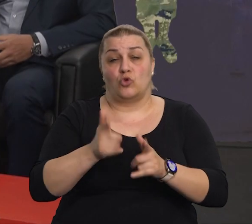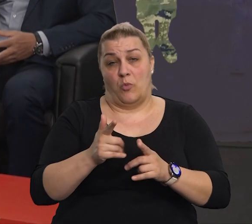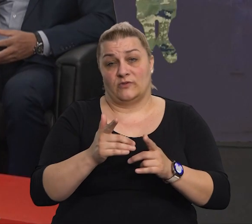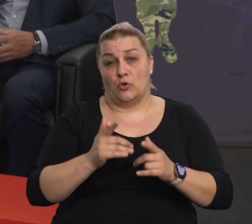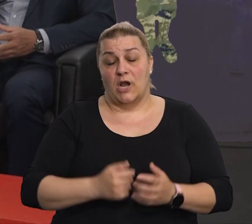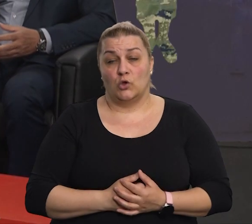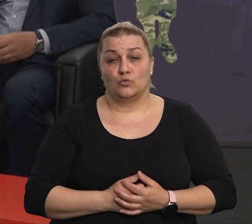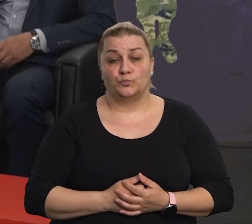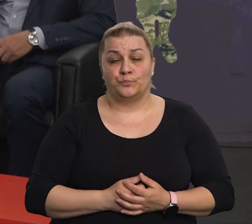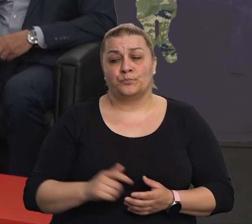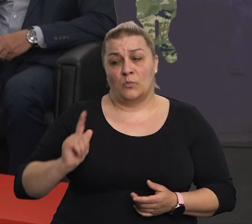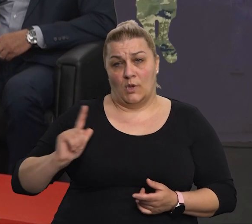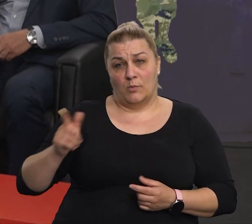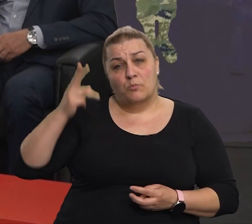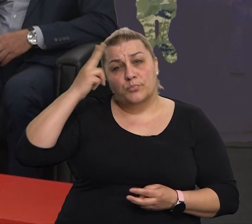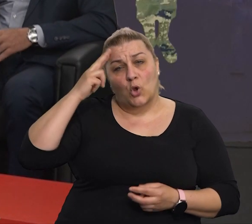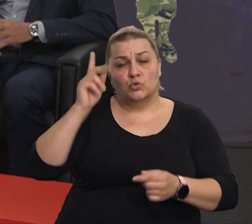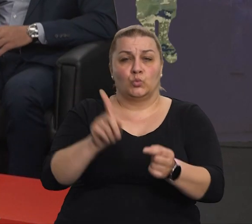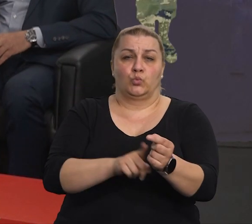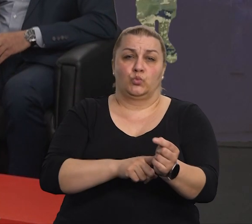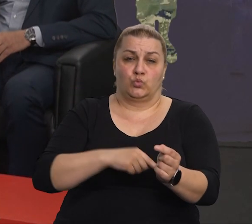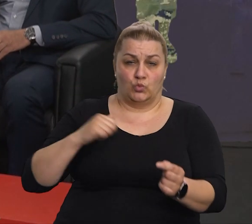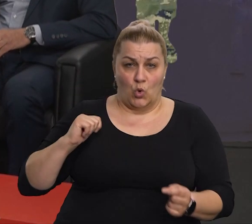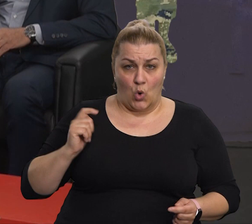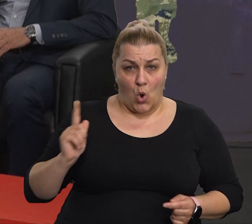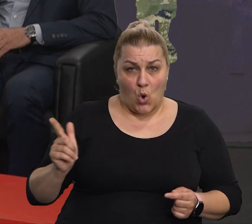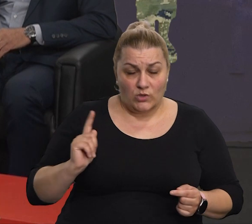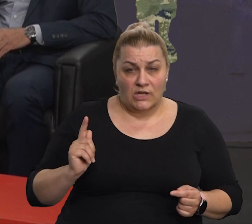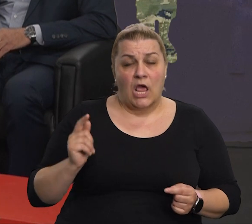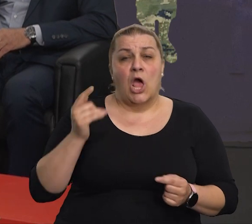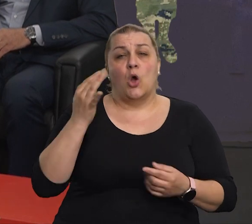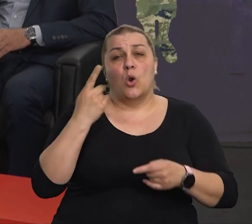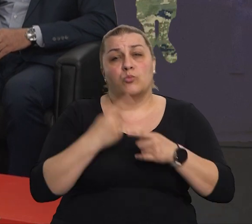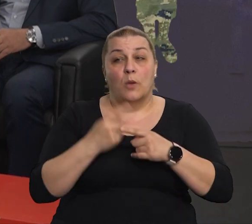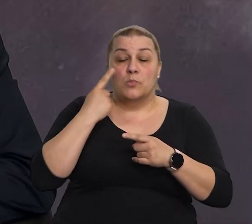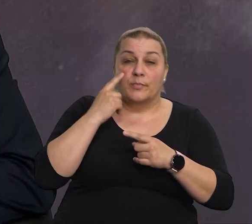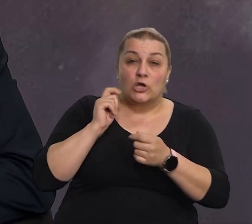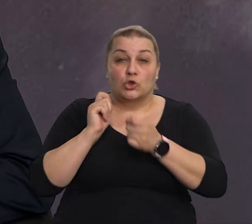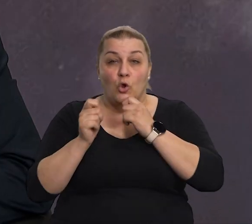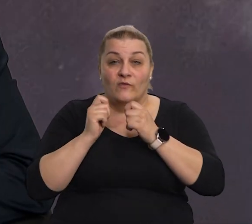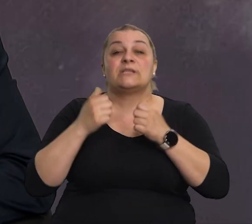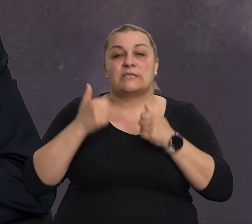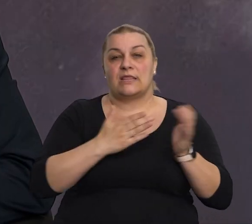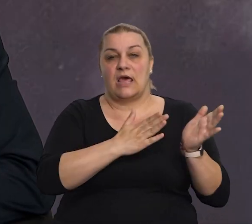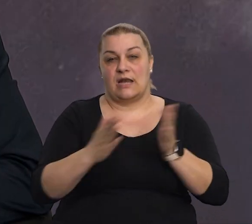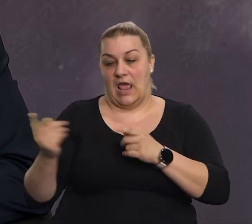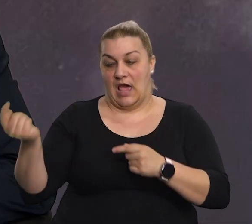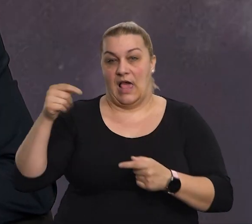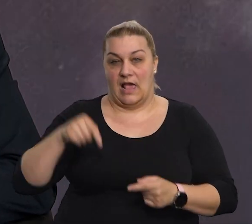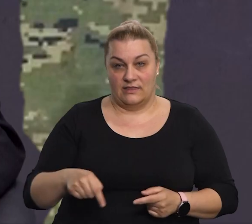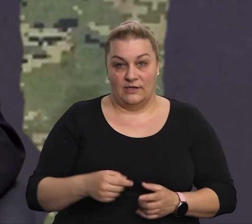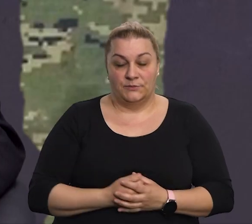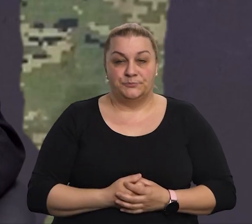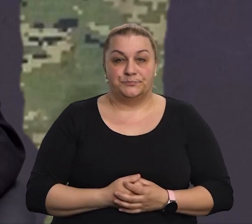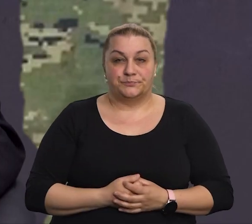Dragan, evo, znamo se dugi niz godina, u nekoliko navrata smo odogvarali emisiju, pa evo, došao je u red i na vas. Pa